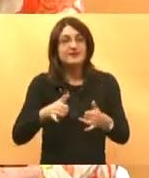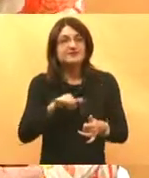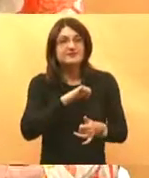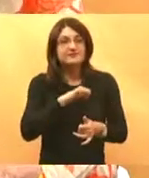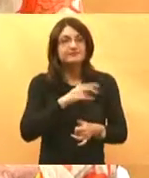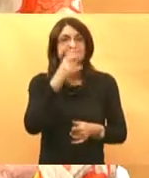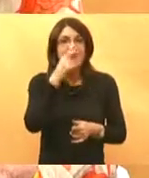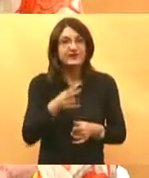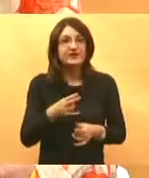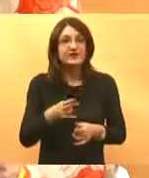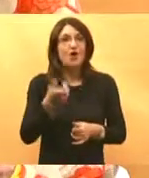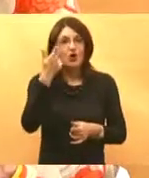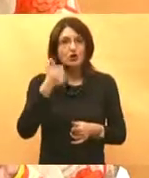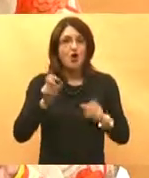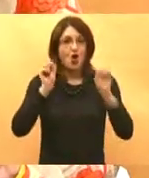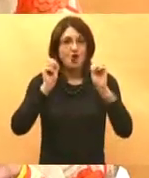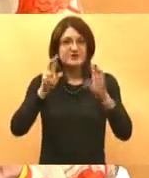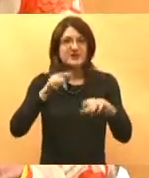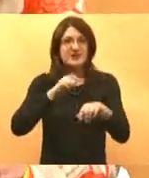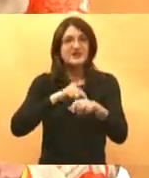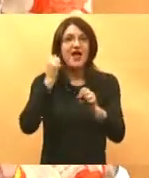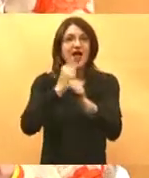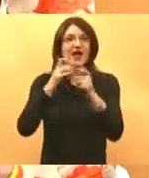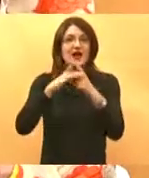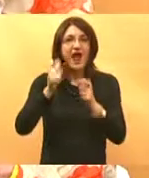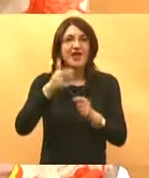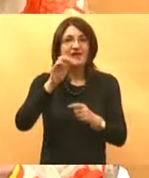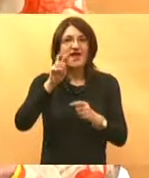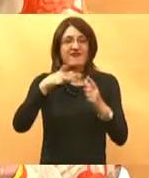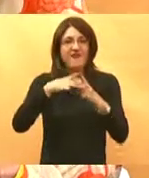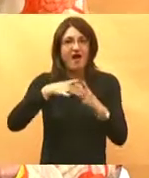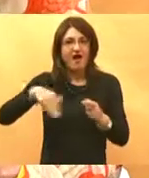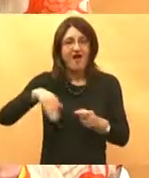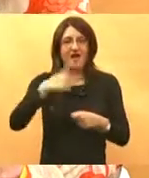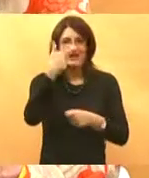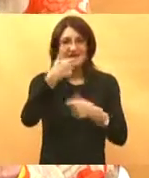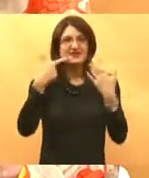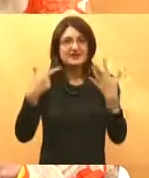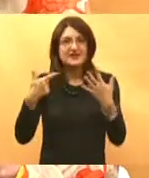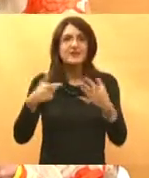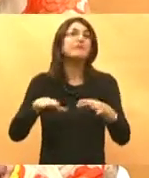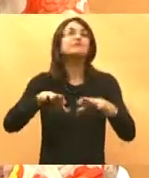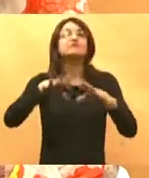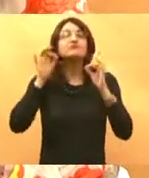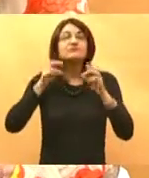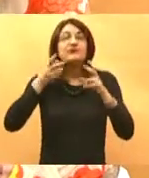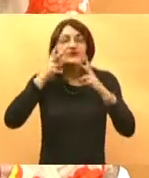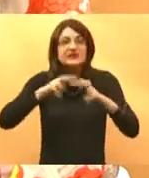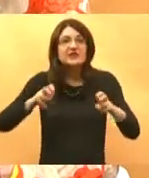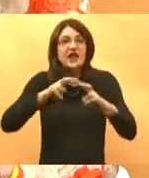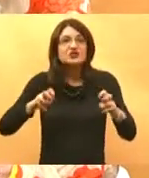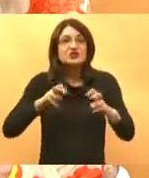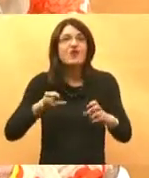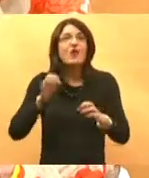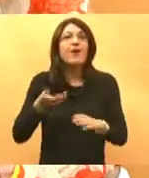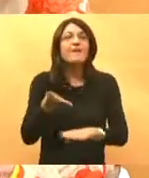za vidjeti, to je od 18 sati u Gajevoj 27 ZG forum. Možete napraviti anketno istraživanje, će se praviti